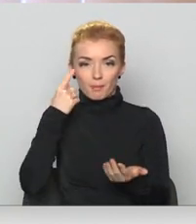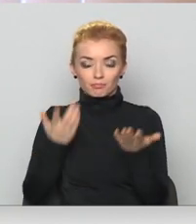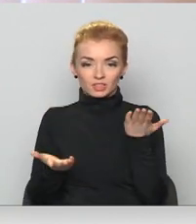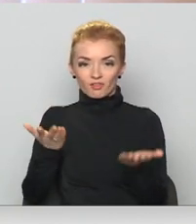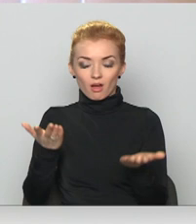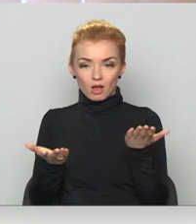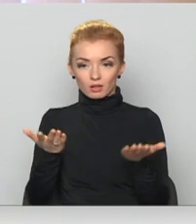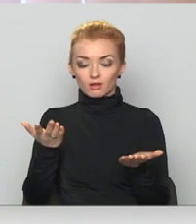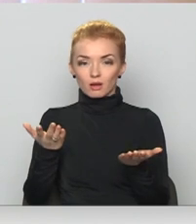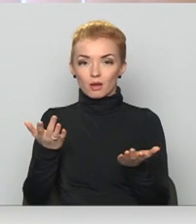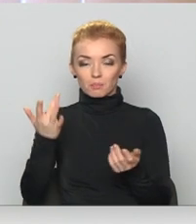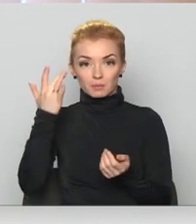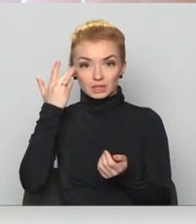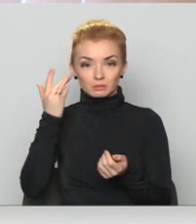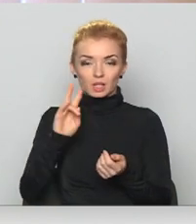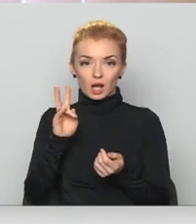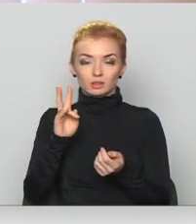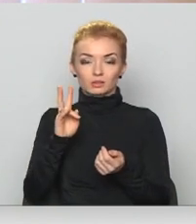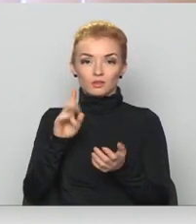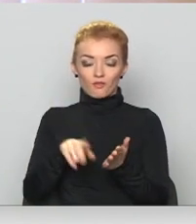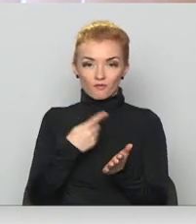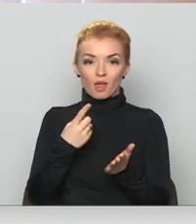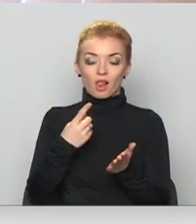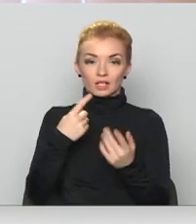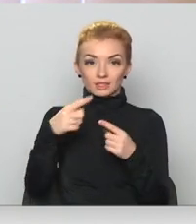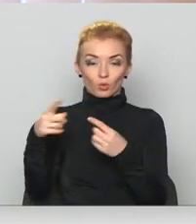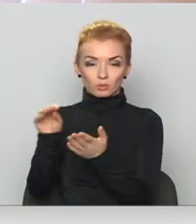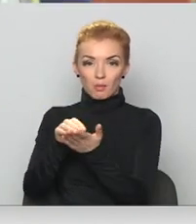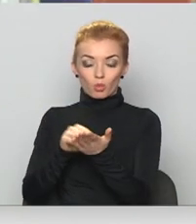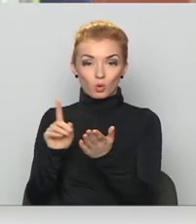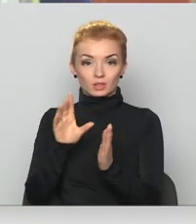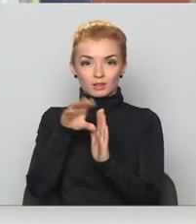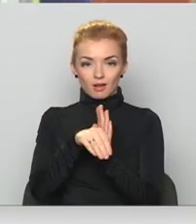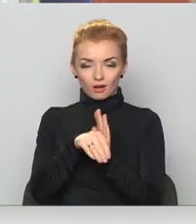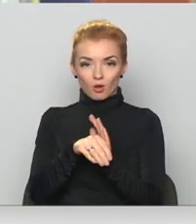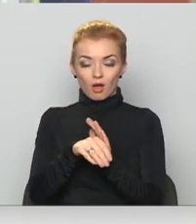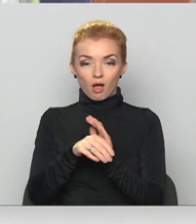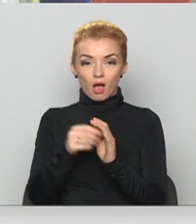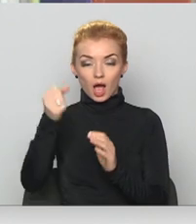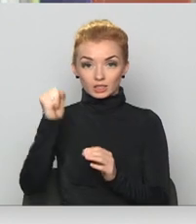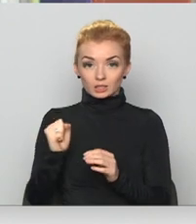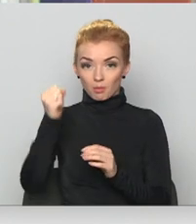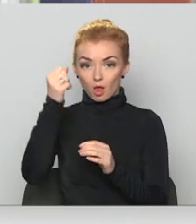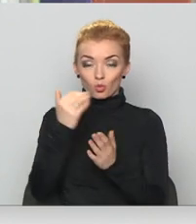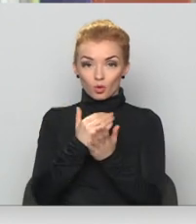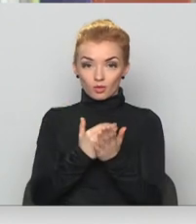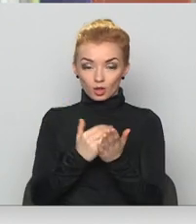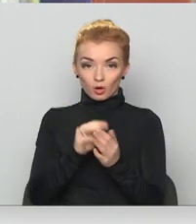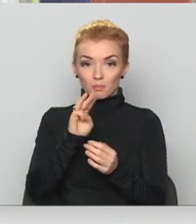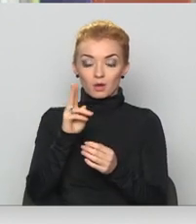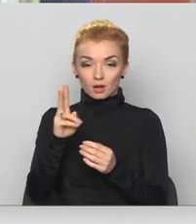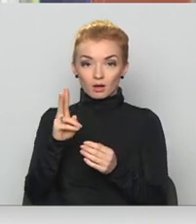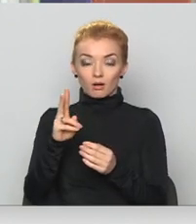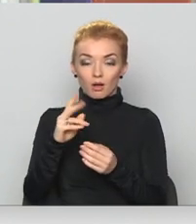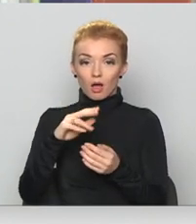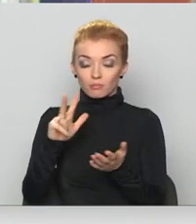princips, kas vēl pārējos pantos ir iekļauts. Azartu spēļu pamatnostādnes ministru kabinets